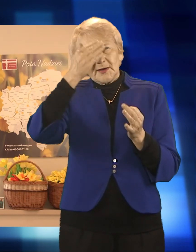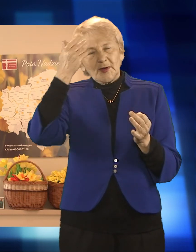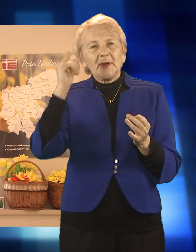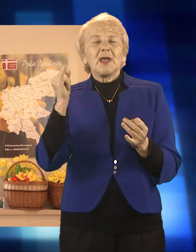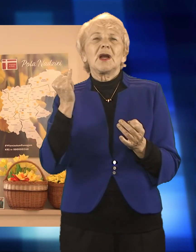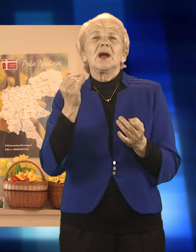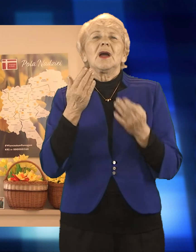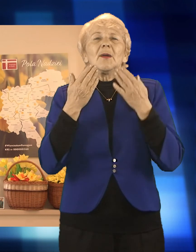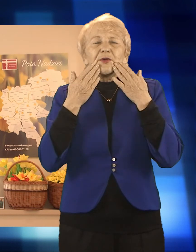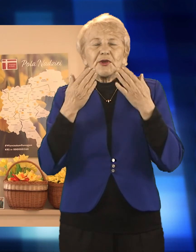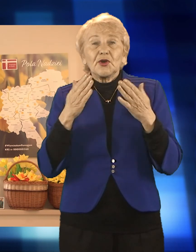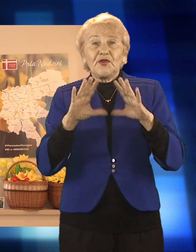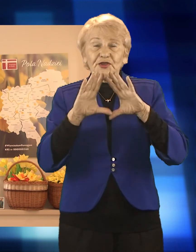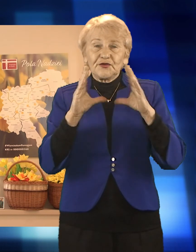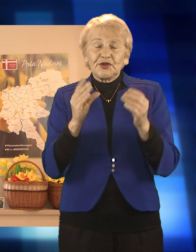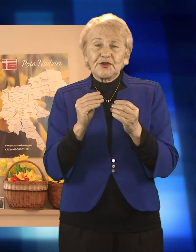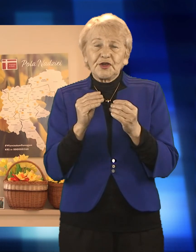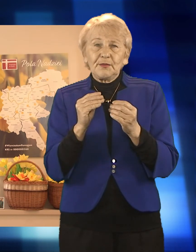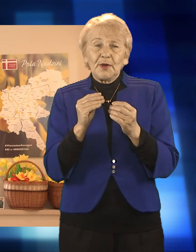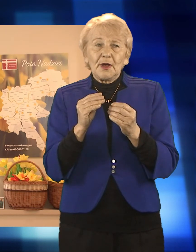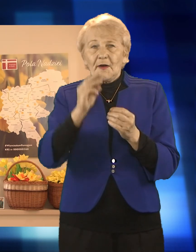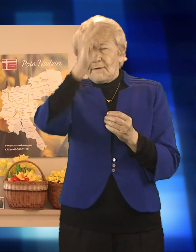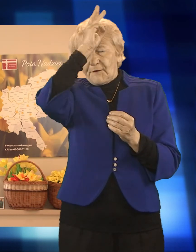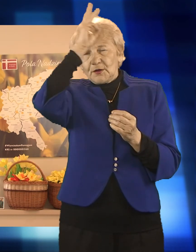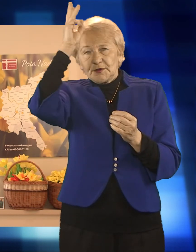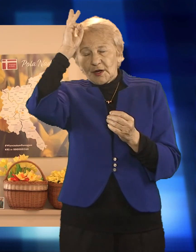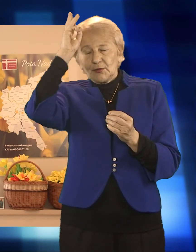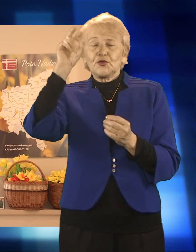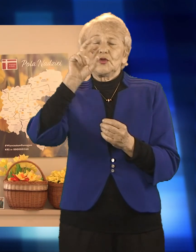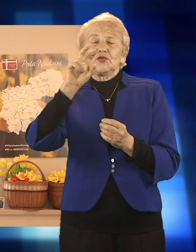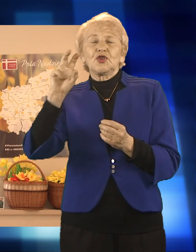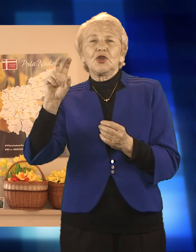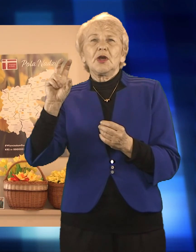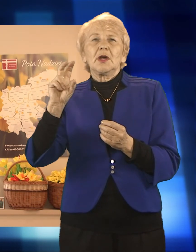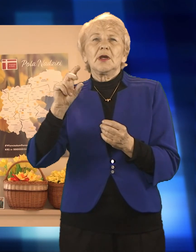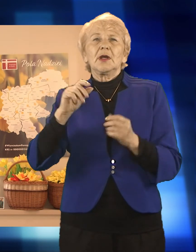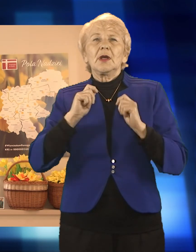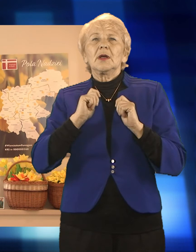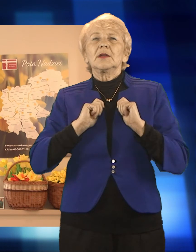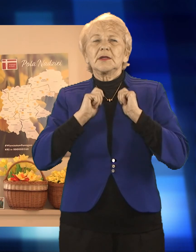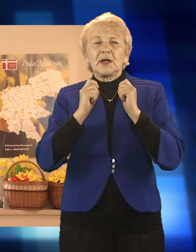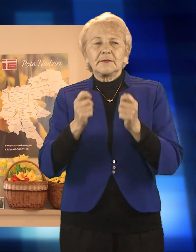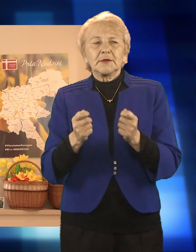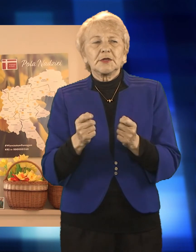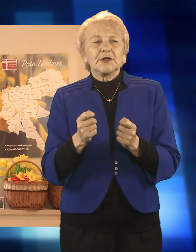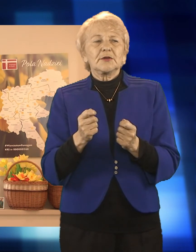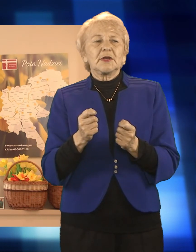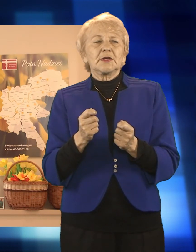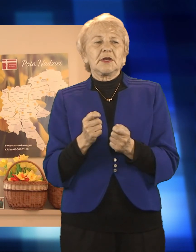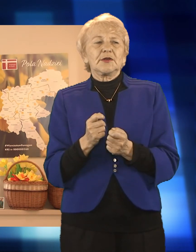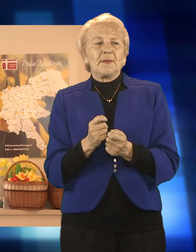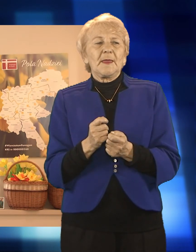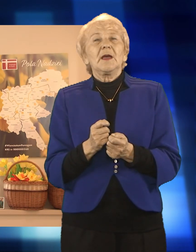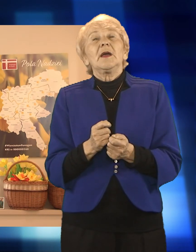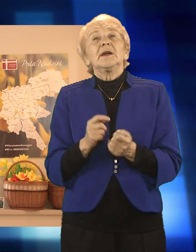odwołać. Myślę, że to w jakiejś innej formie będziemy musieli tutaj podziękować mieszkańcom Raciborza za to, że